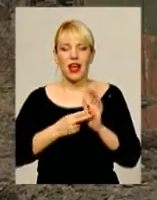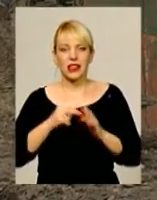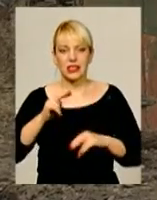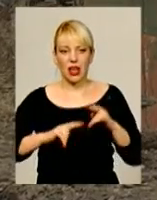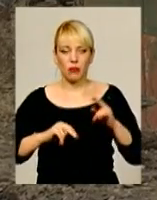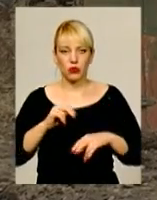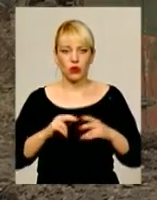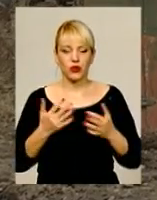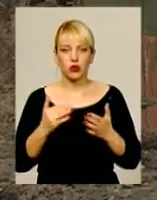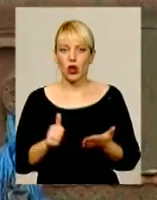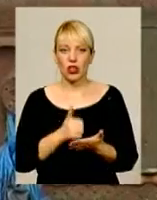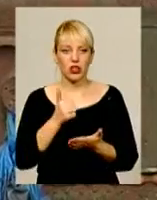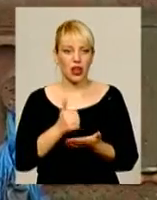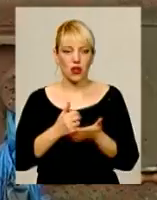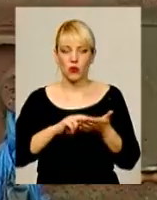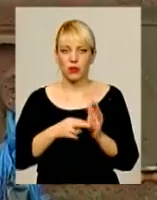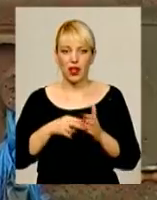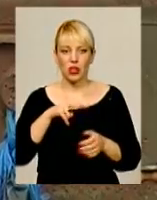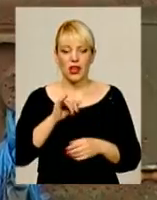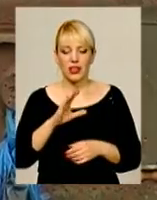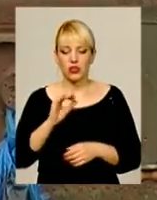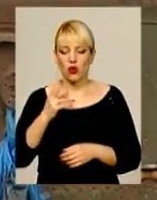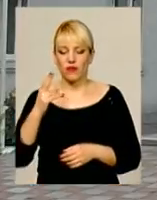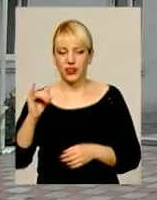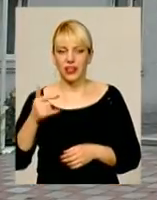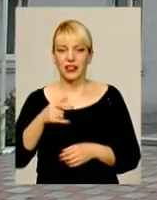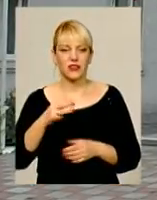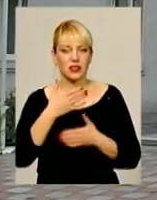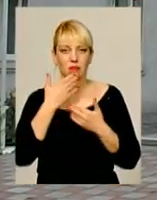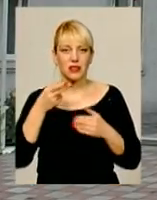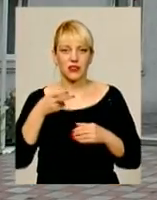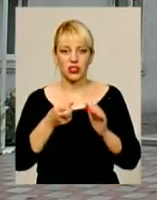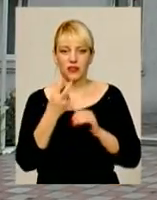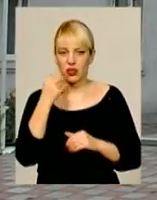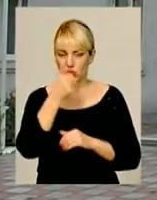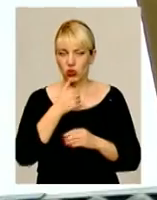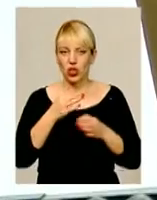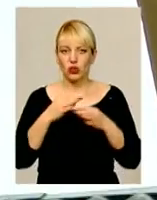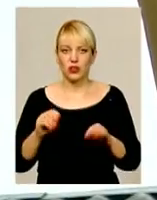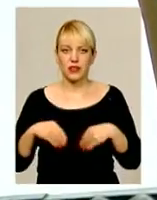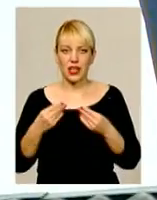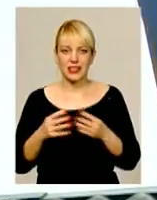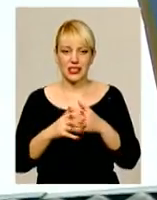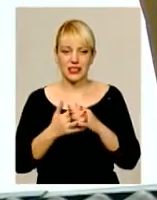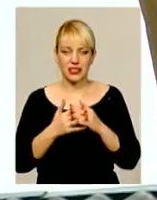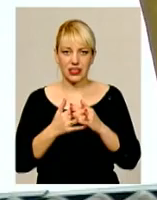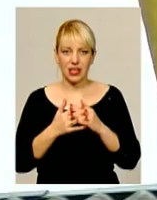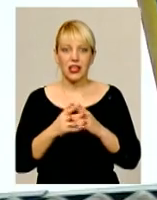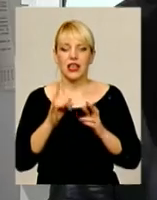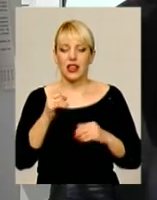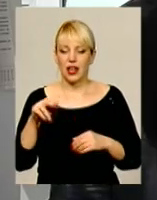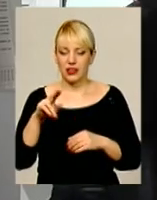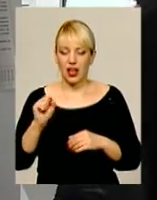у лісових гринівцях немає ще з 2013 року. Дозвіл на це видає сільська рада. Щоправда, голові тергромади це не дуже до